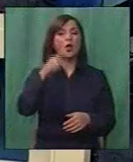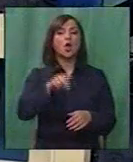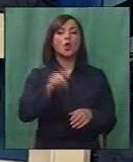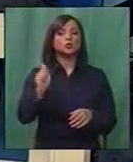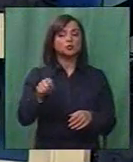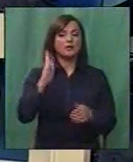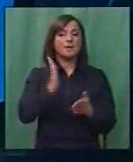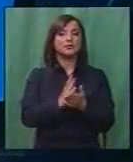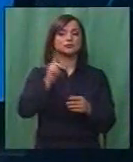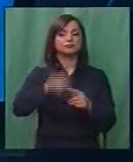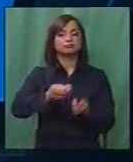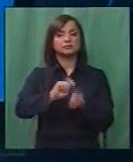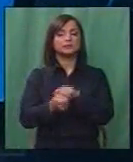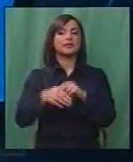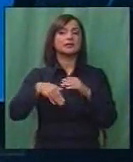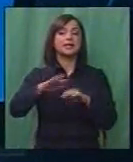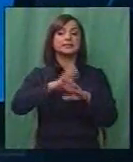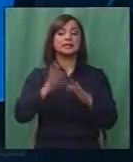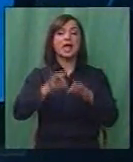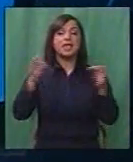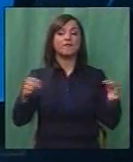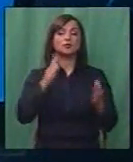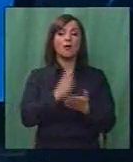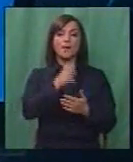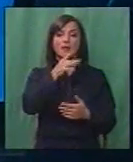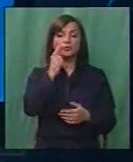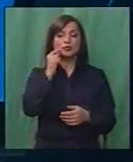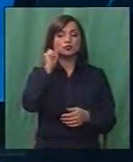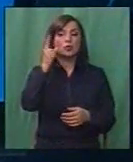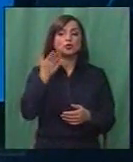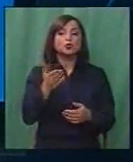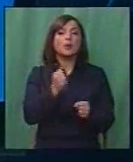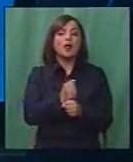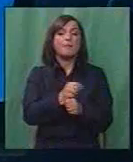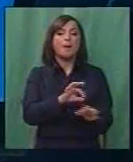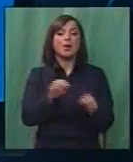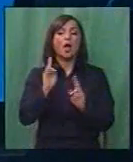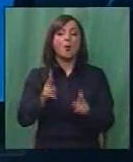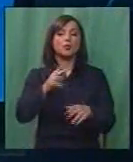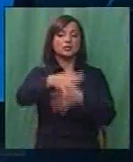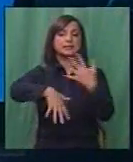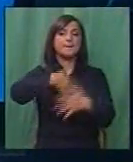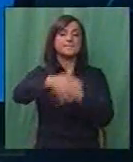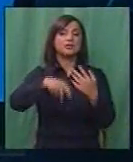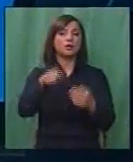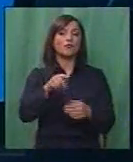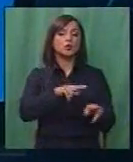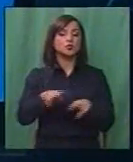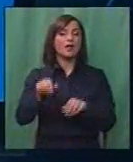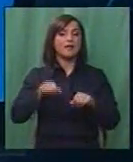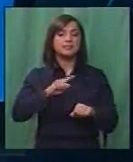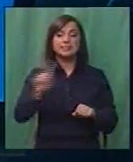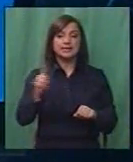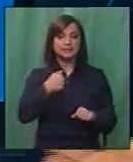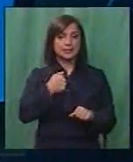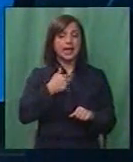беше чак и разрешен, целата јавност во Македонија се чудеше што прави народниот правобранител, како може да се меша во судската глас. Не, ние не